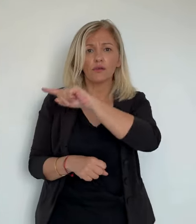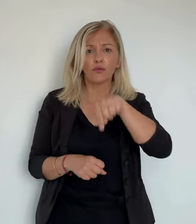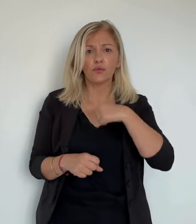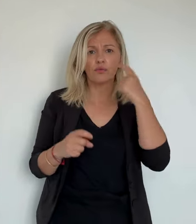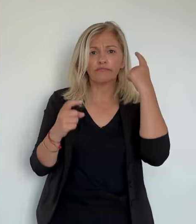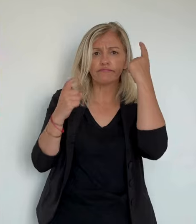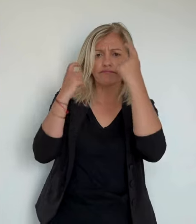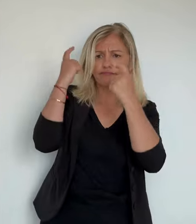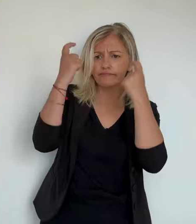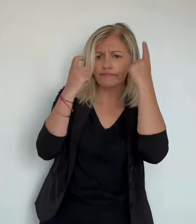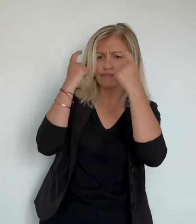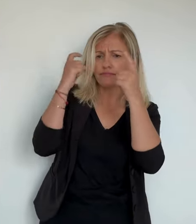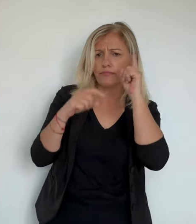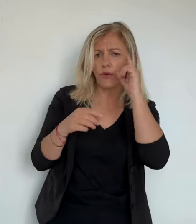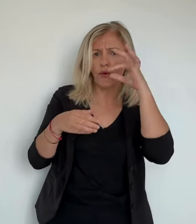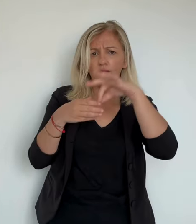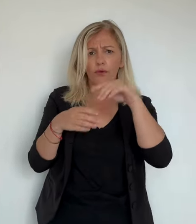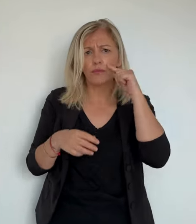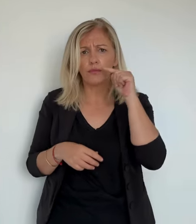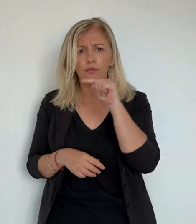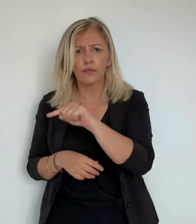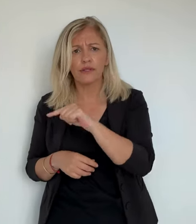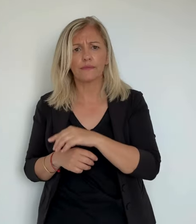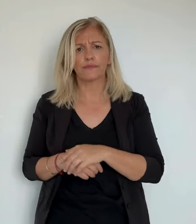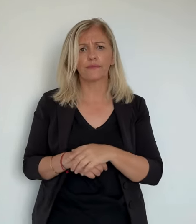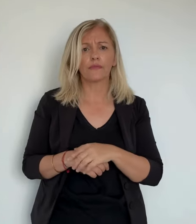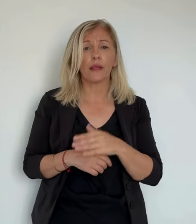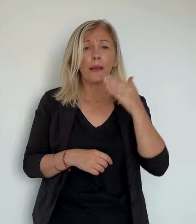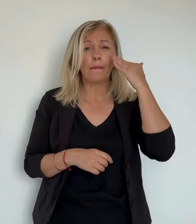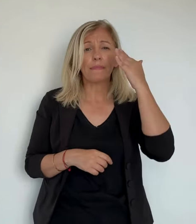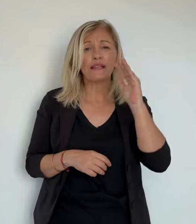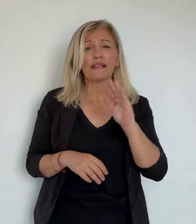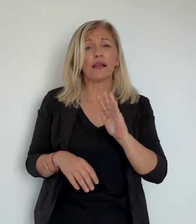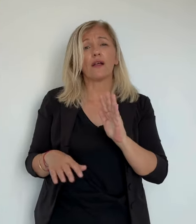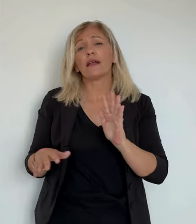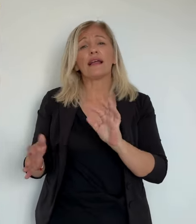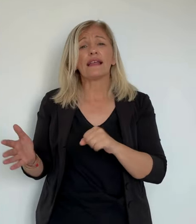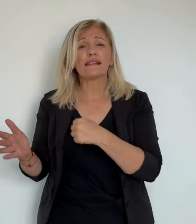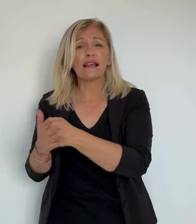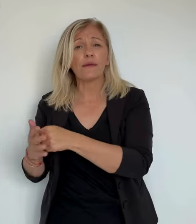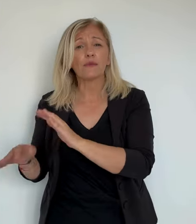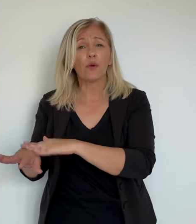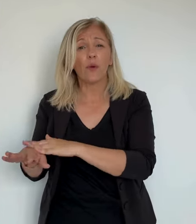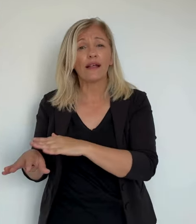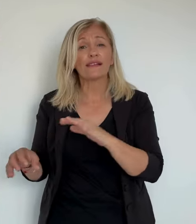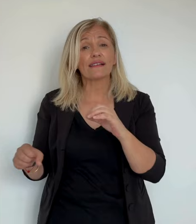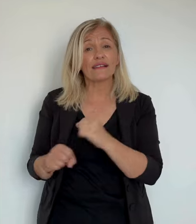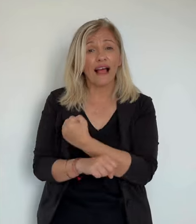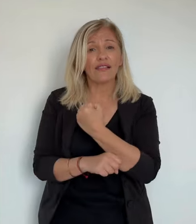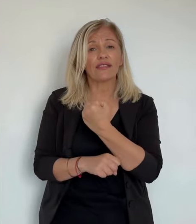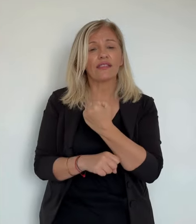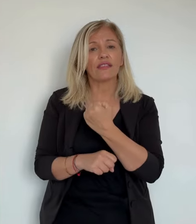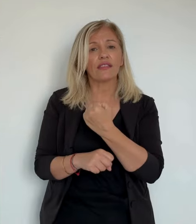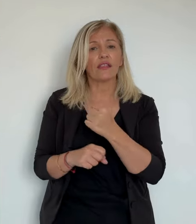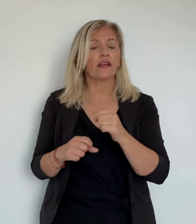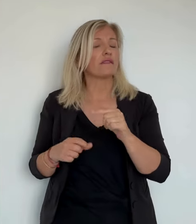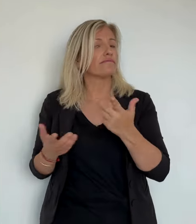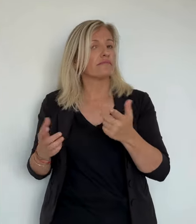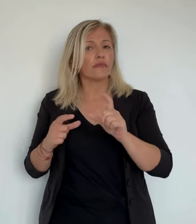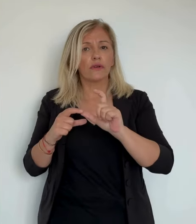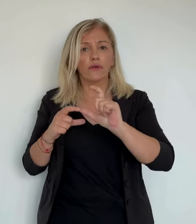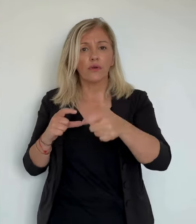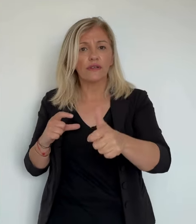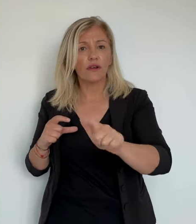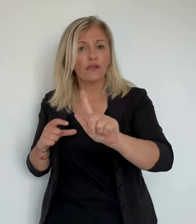dégage nettement, qui est largement en tête. Alors, ça pourrait poser, si l'extrême droite venait à être